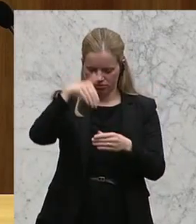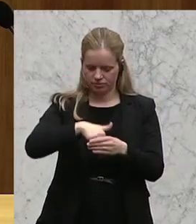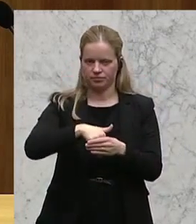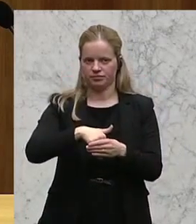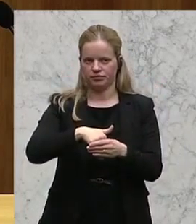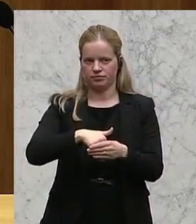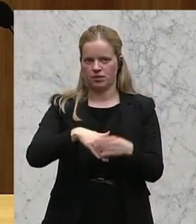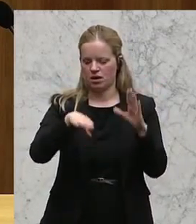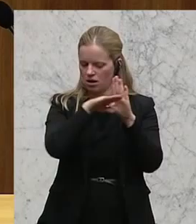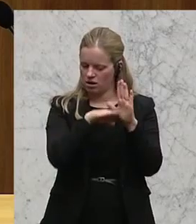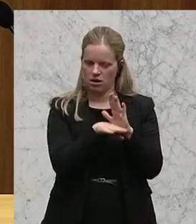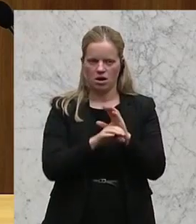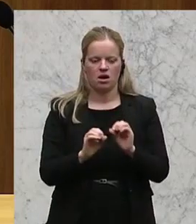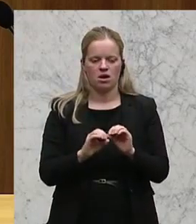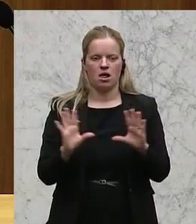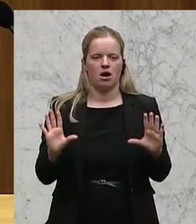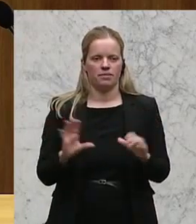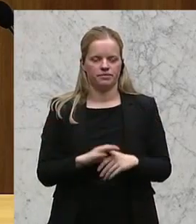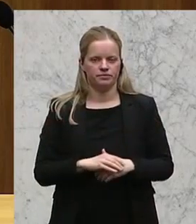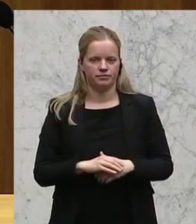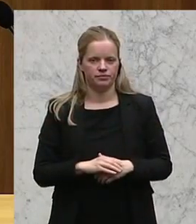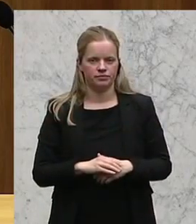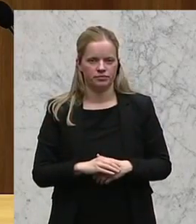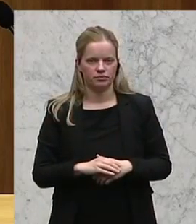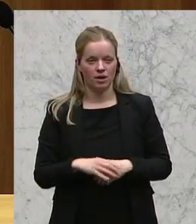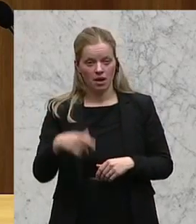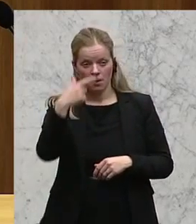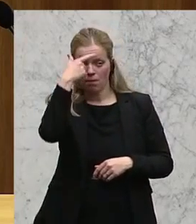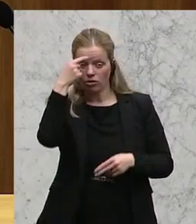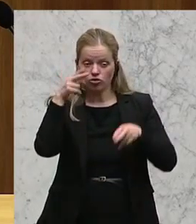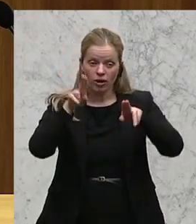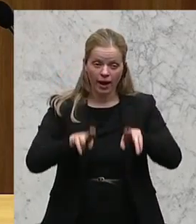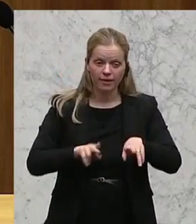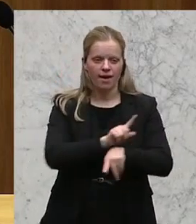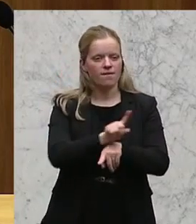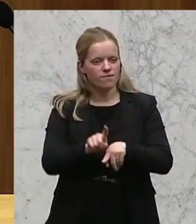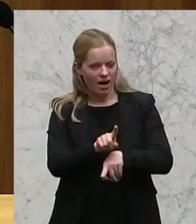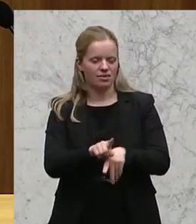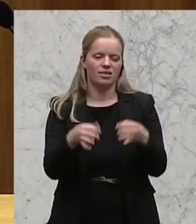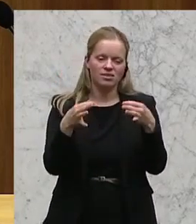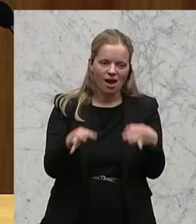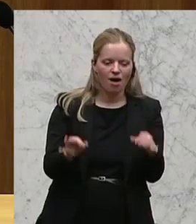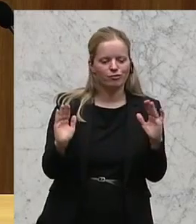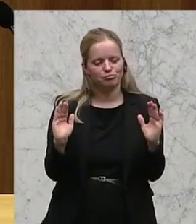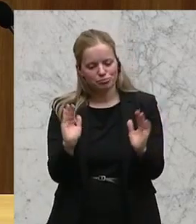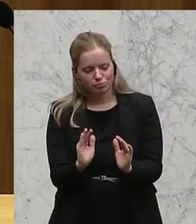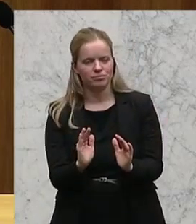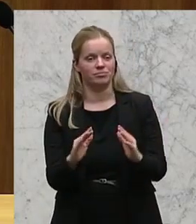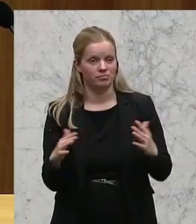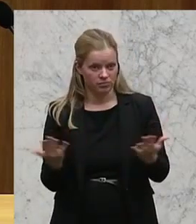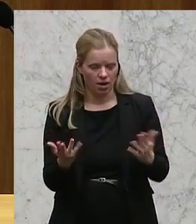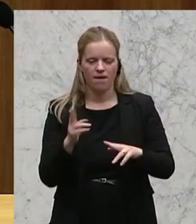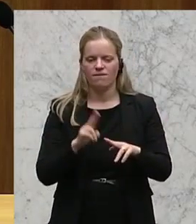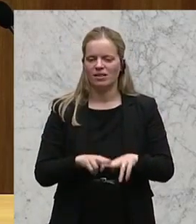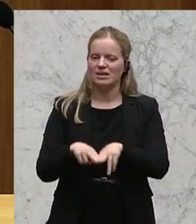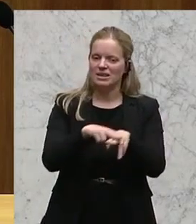Menschenrecht darf nur ausgesetzt oder eingeschränkt werden, wenn es nationale oder öffentliche